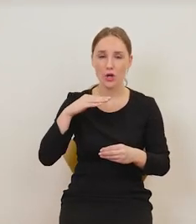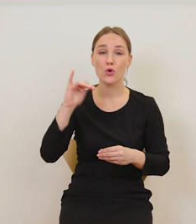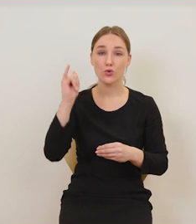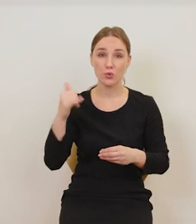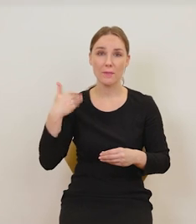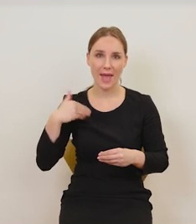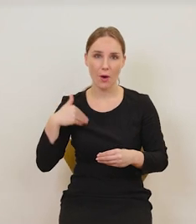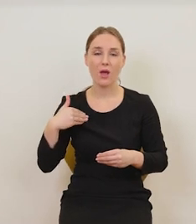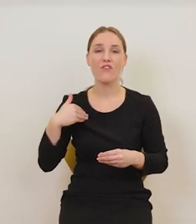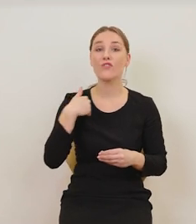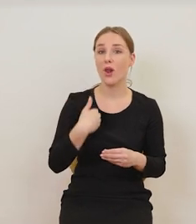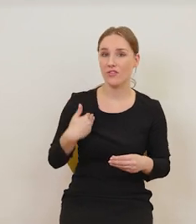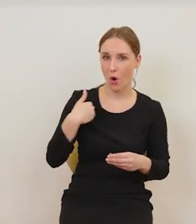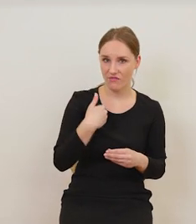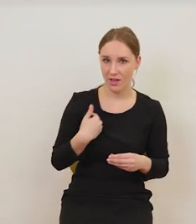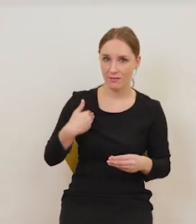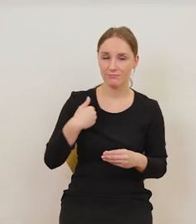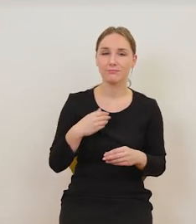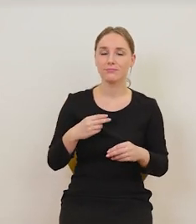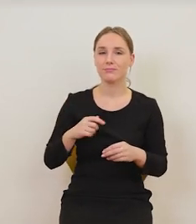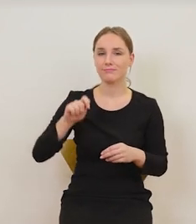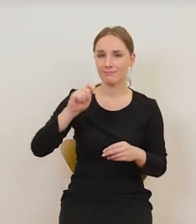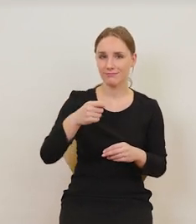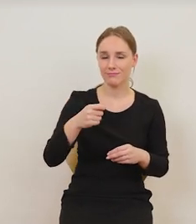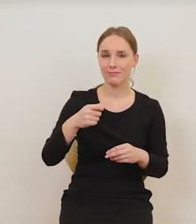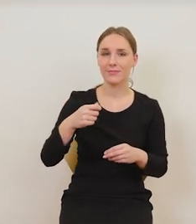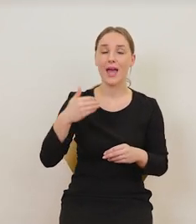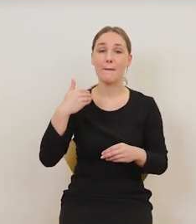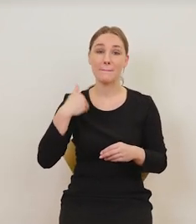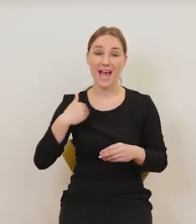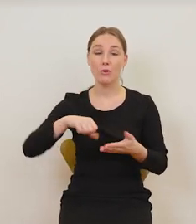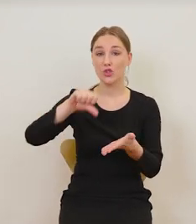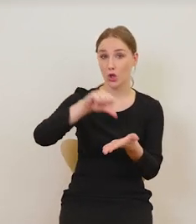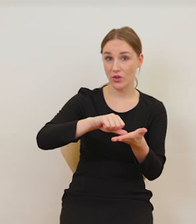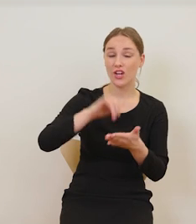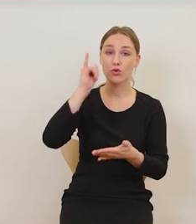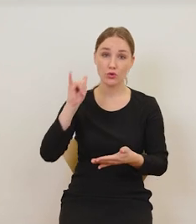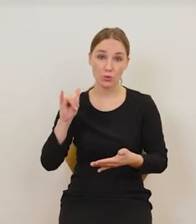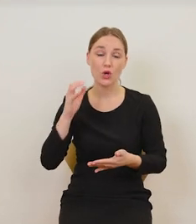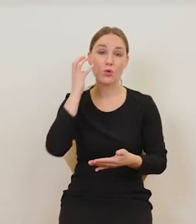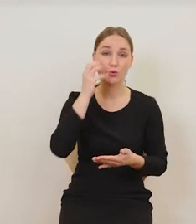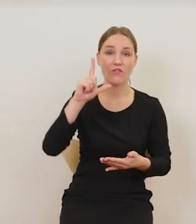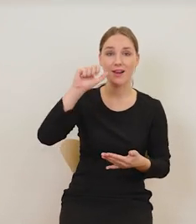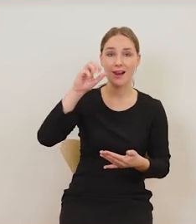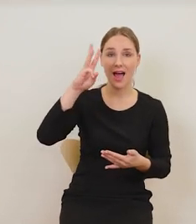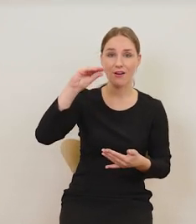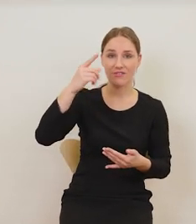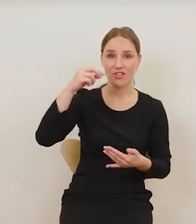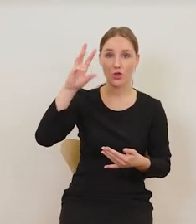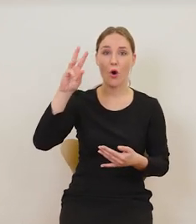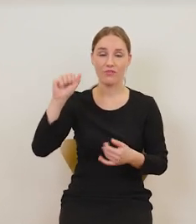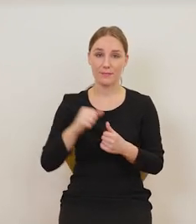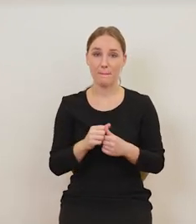i fioletowy, zatytułowany Biały, środek, żółty, różowy, lawendowy. Prawie